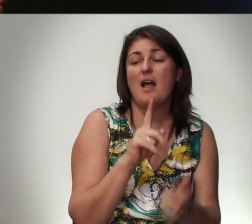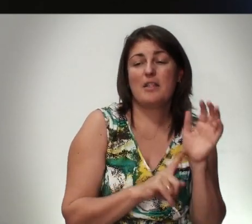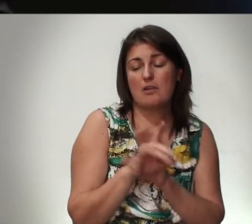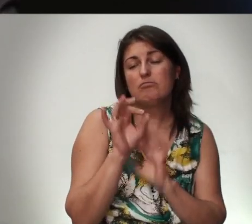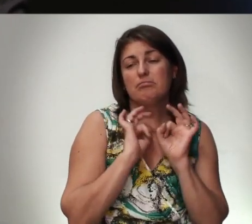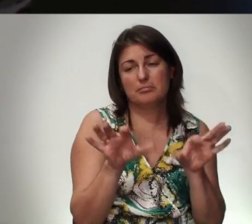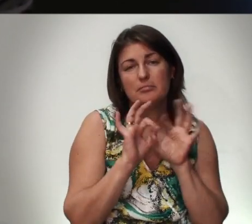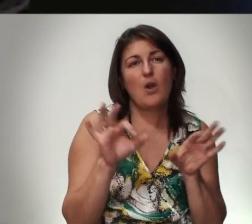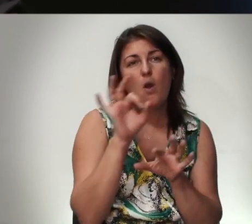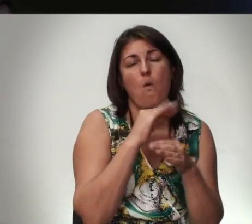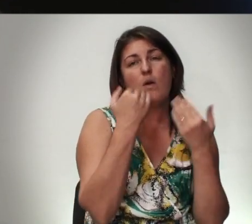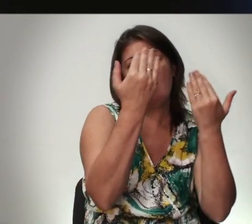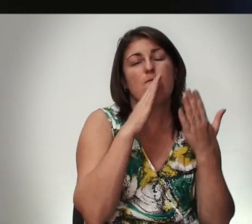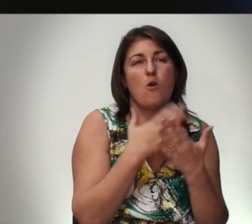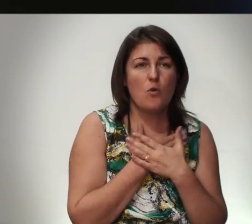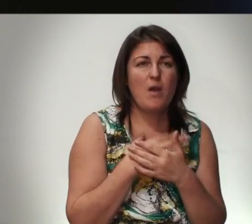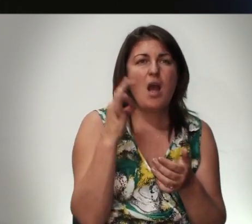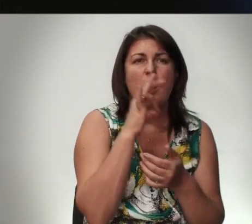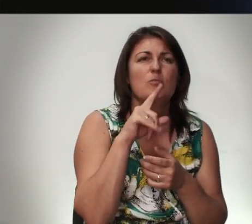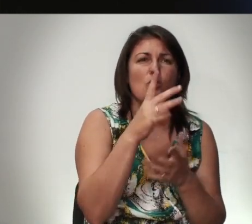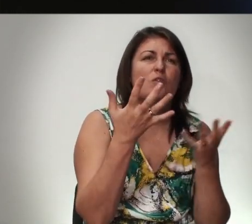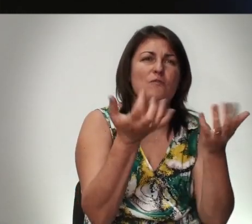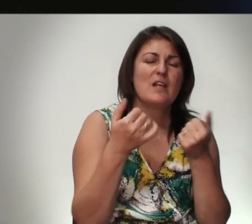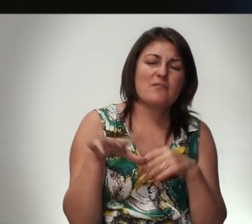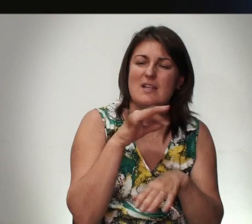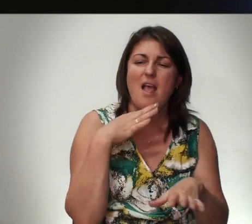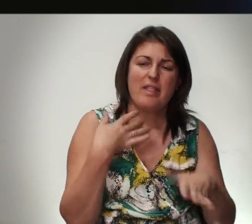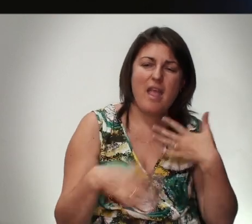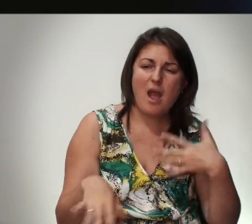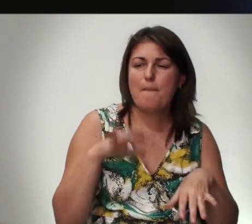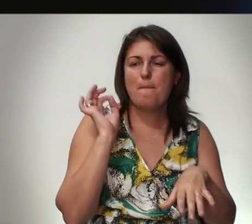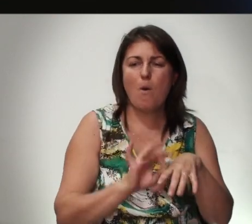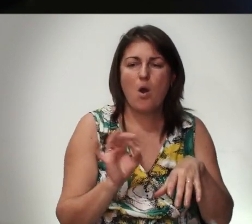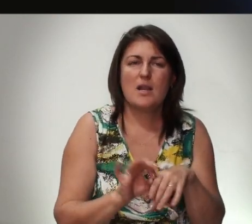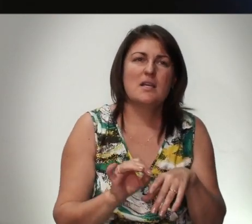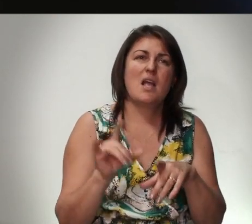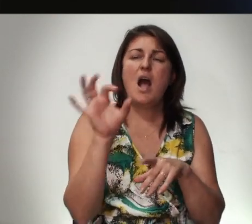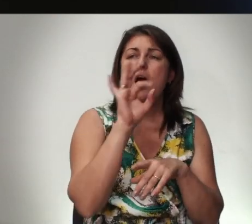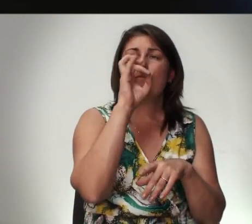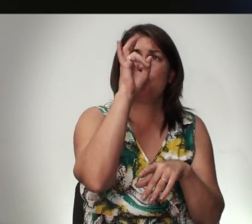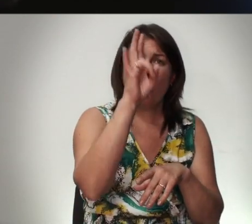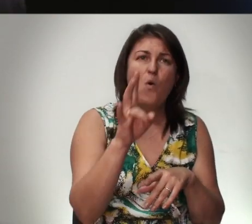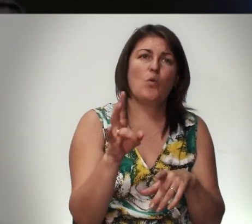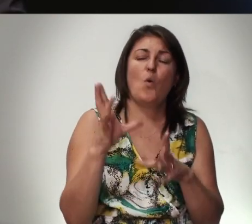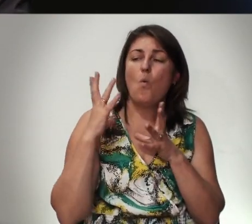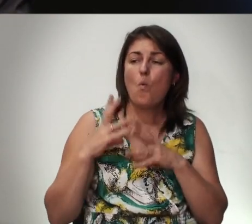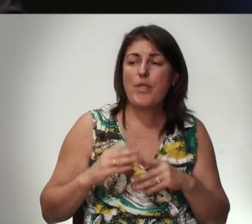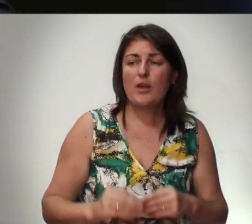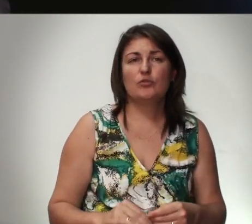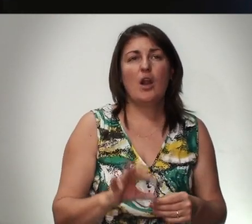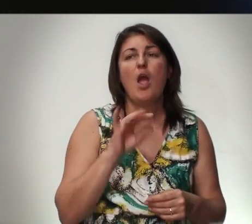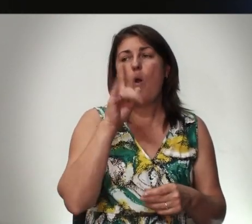Проповедовать О Любви О То Что Он Взял Все Немощи Болезни О То Что Он Утешитель